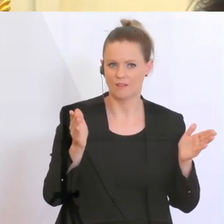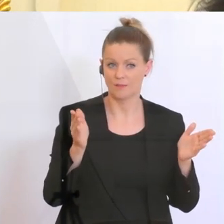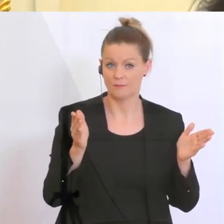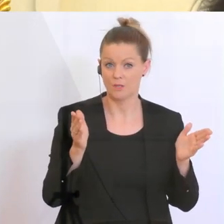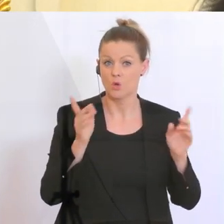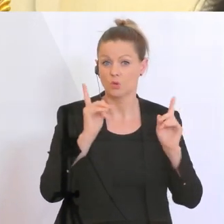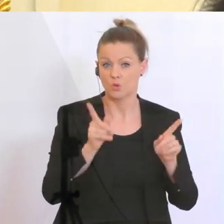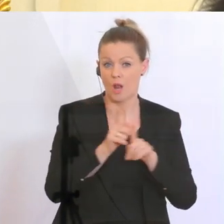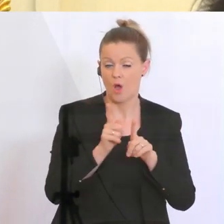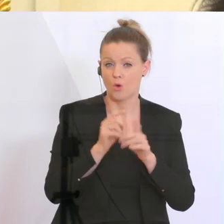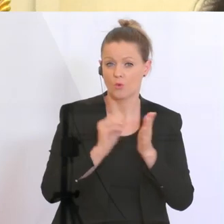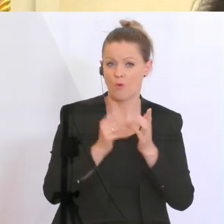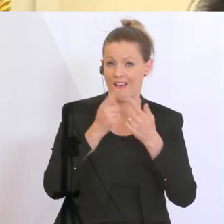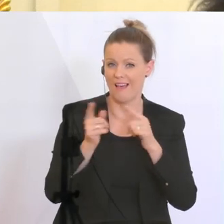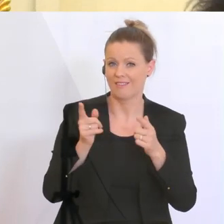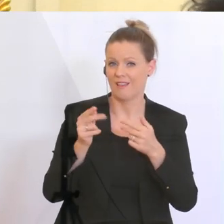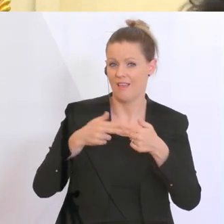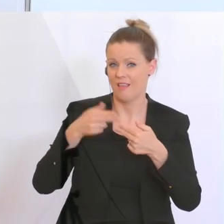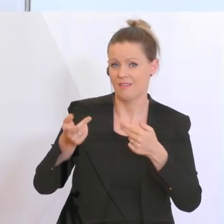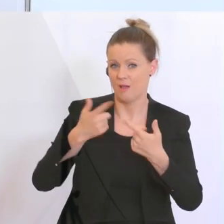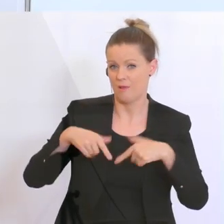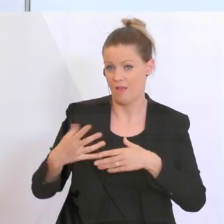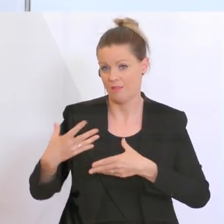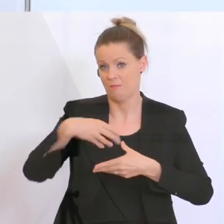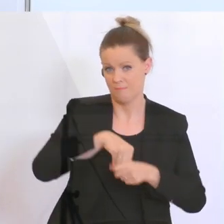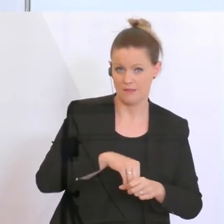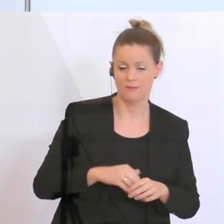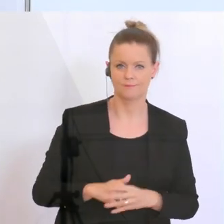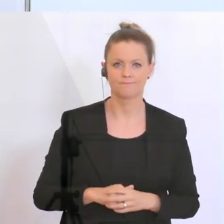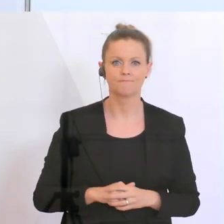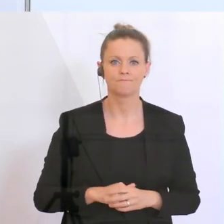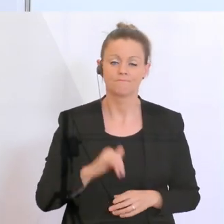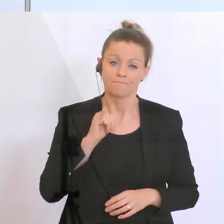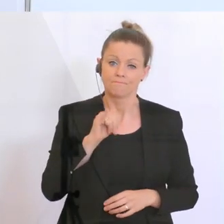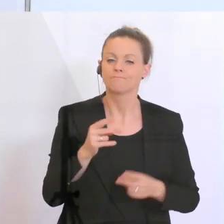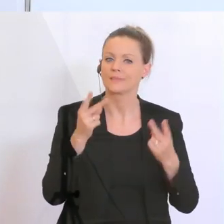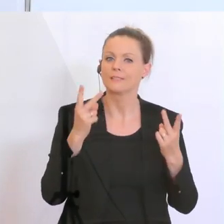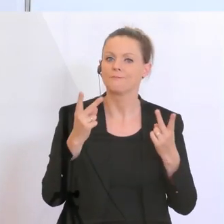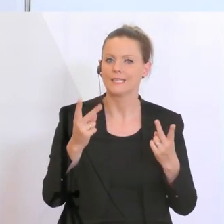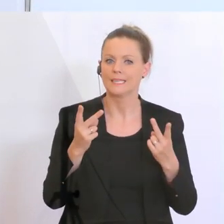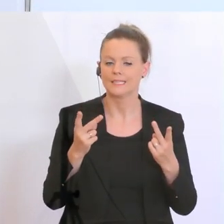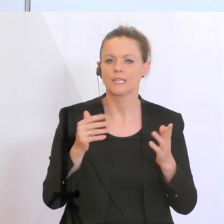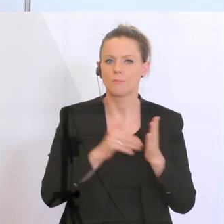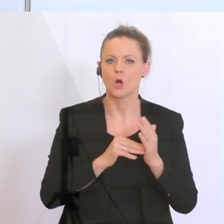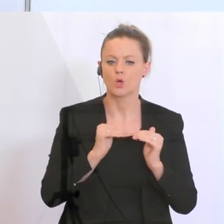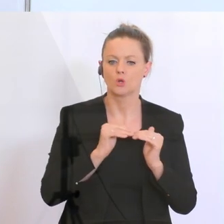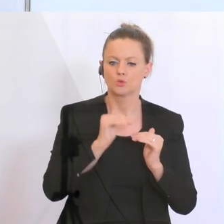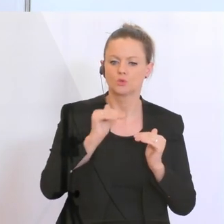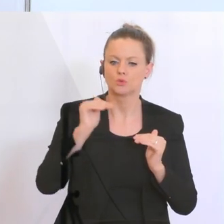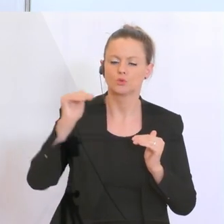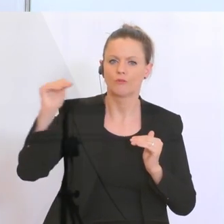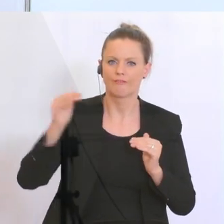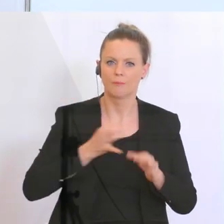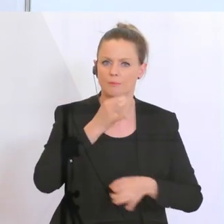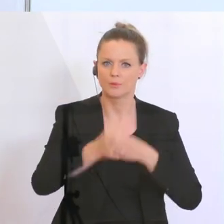da auch ein paar andere Nachbarländer mit einbeziehen? Ja, es ist wichtig, dass wir hier einen stufenweisen Prozess haben